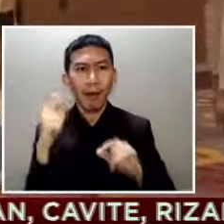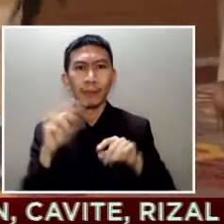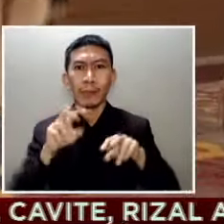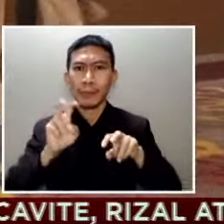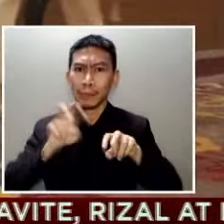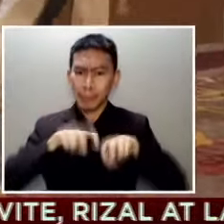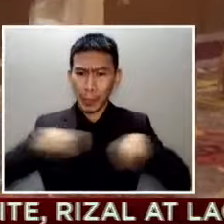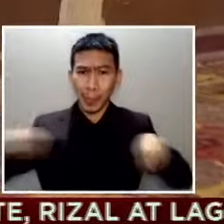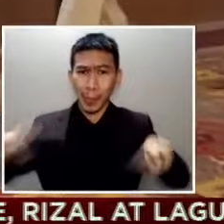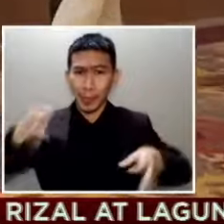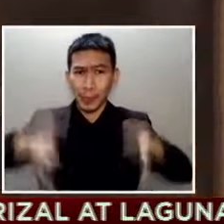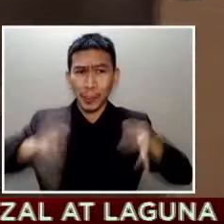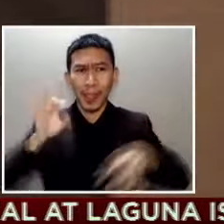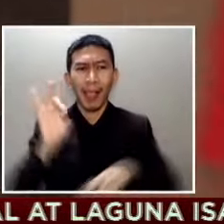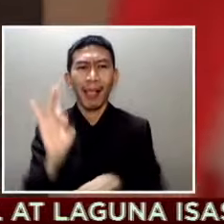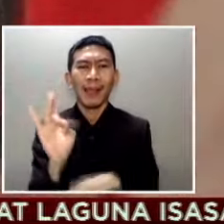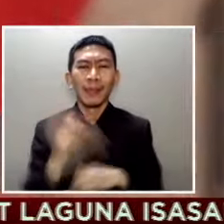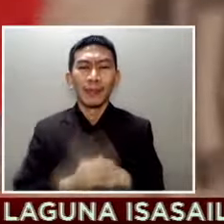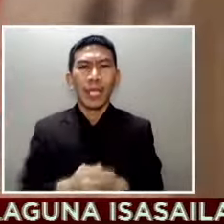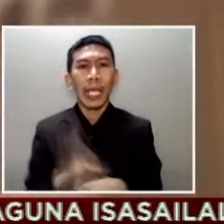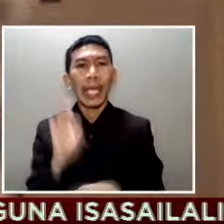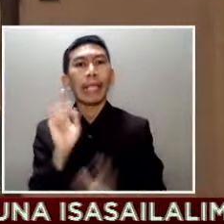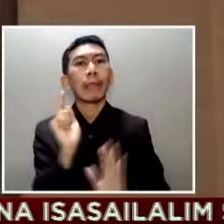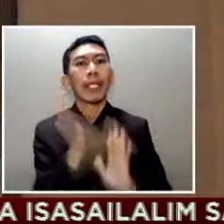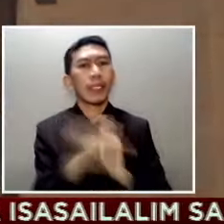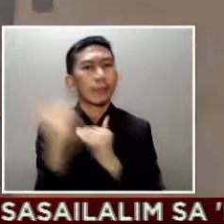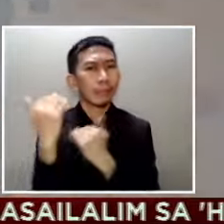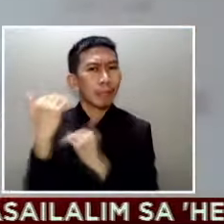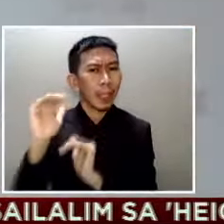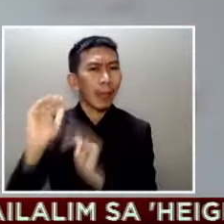bawat kandidata para sagutin ang kanilang tanong